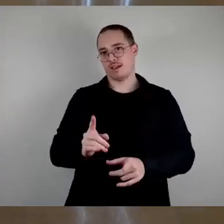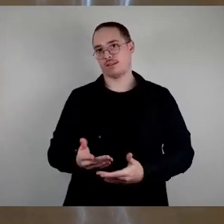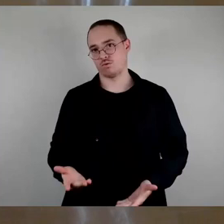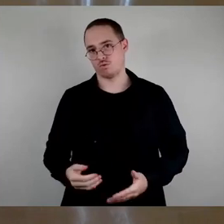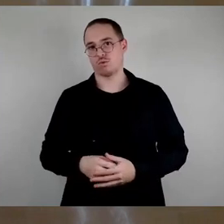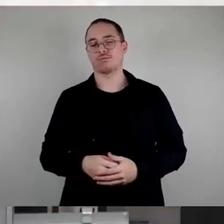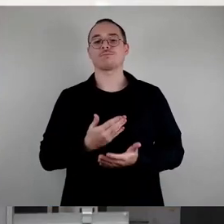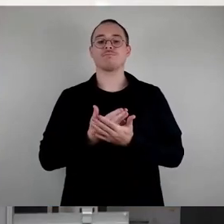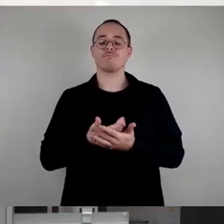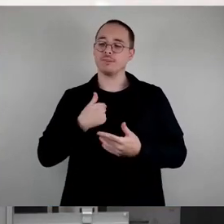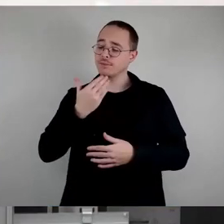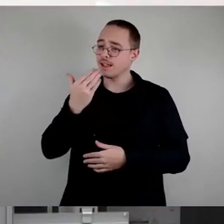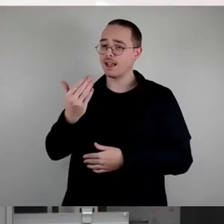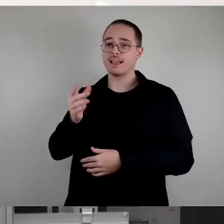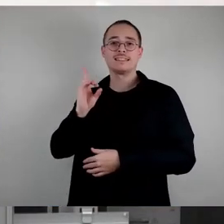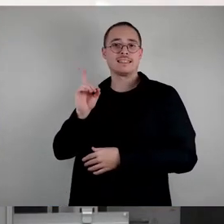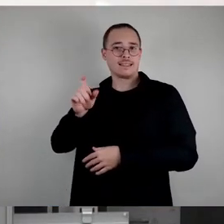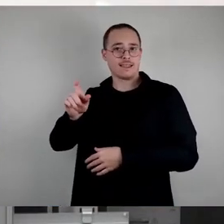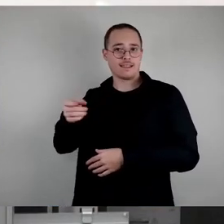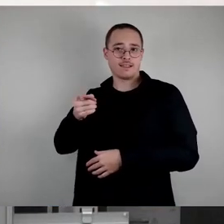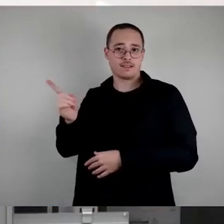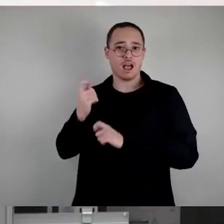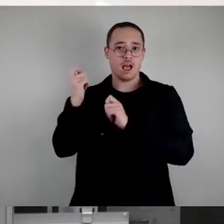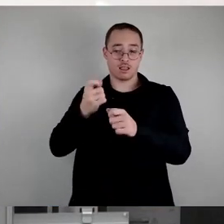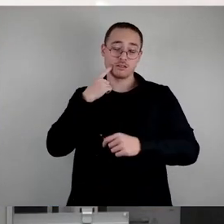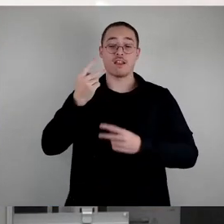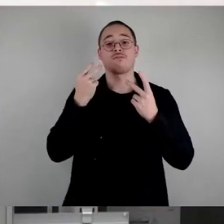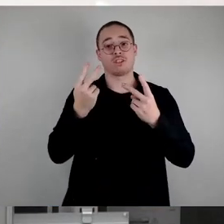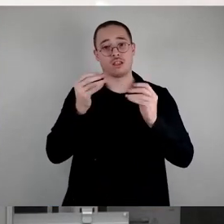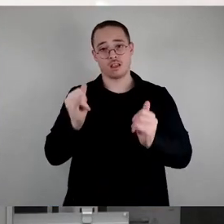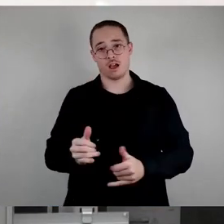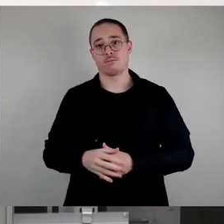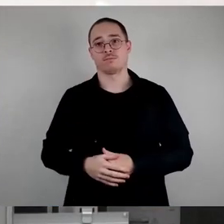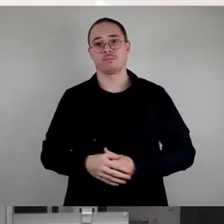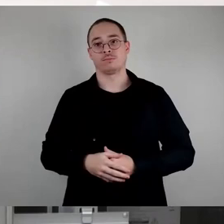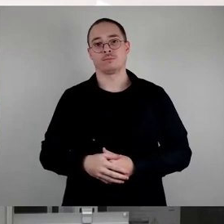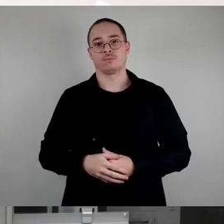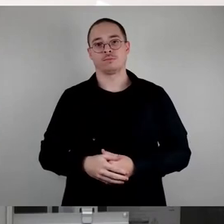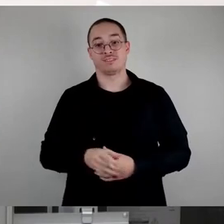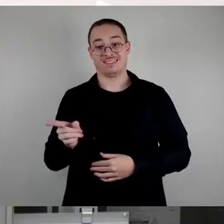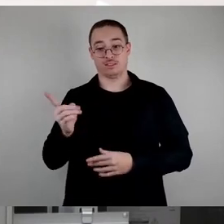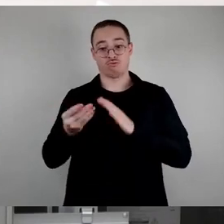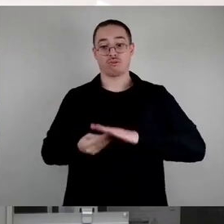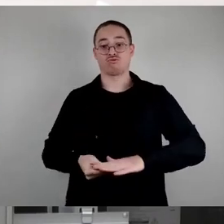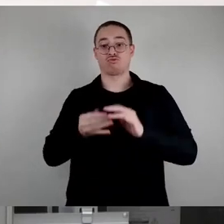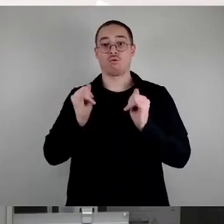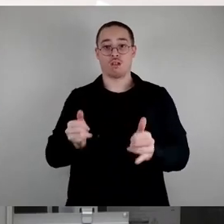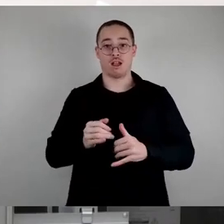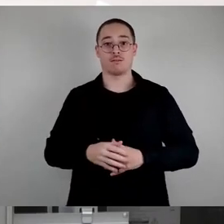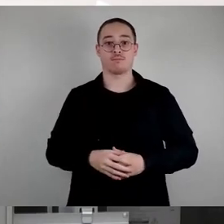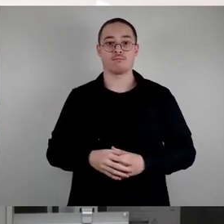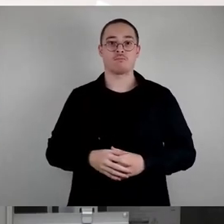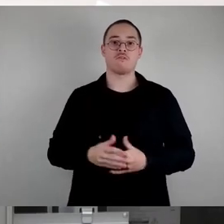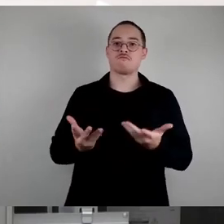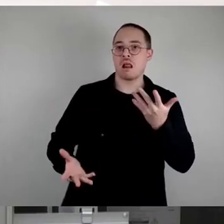Antrag. Ich glaube, das ist wichtig, dass ihr den gestellt habt. Wir unterstützen diese Möglichkeit dieser Beiräte. Es wäre sehr schön gewesen, wenn die SPD